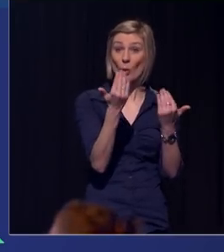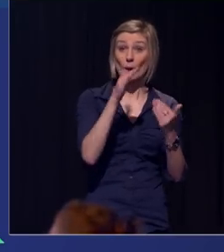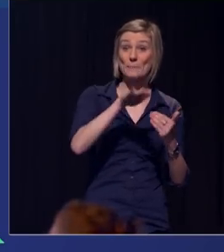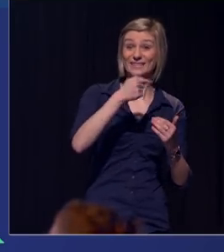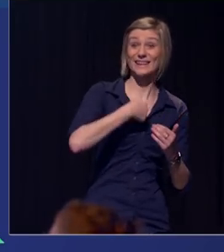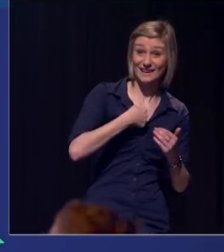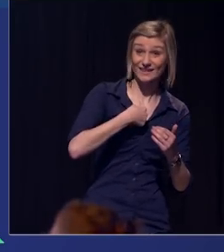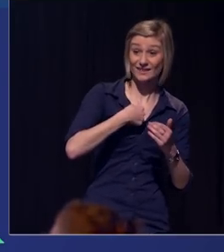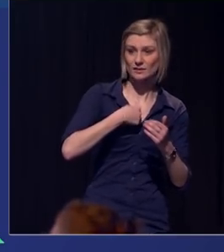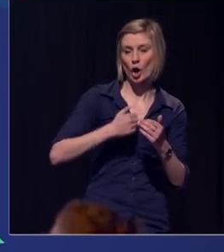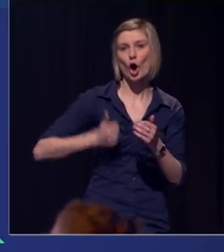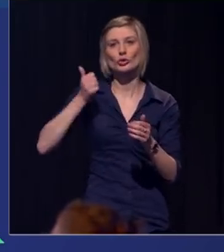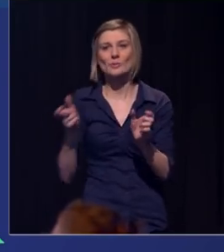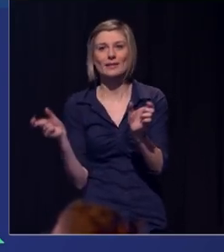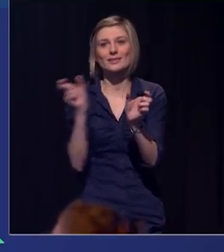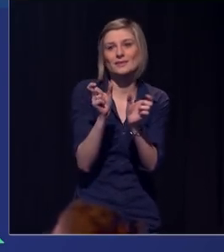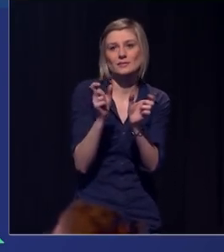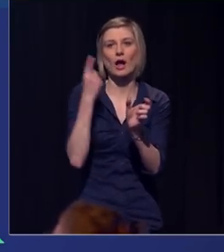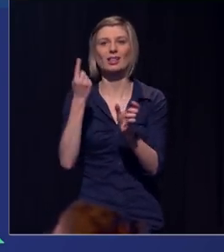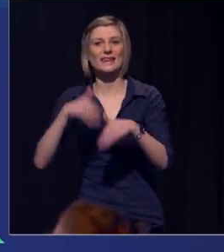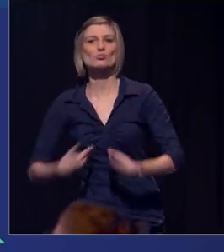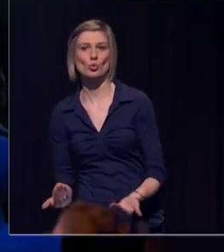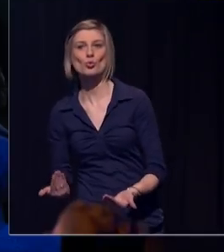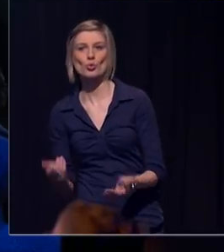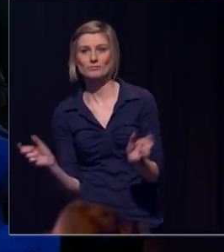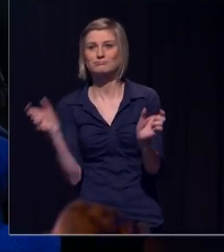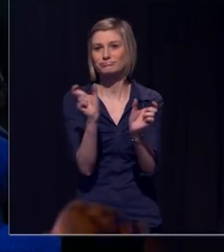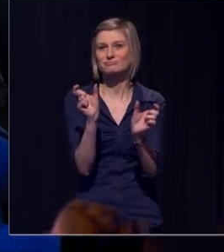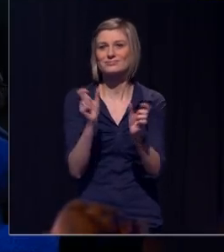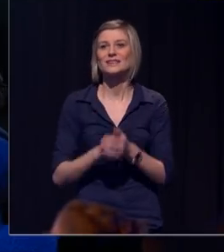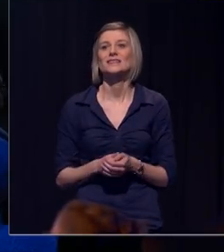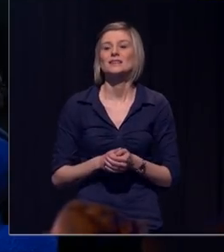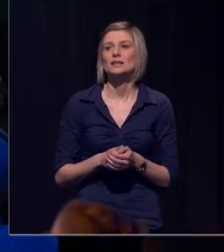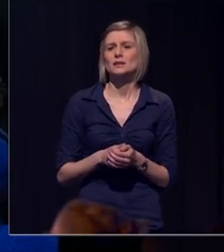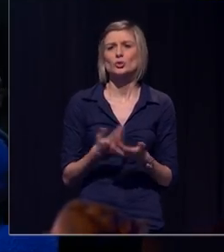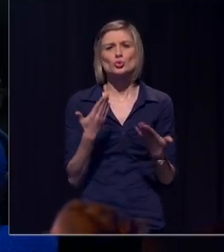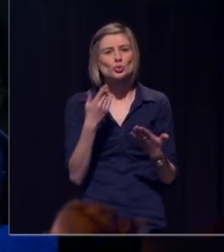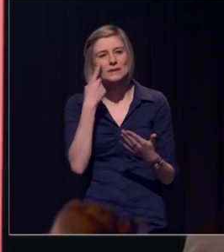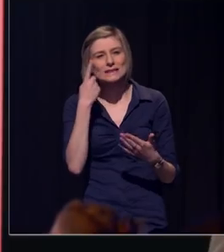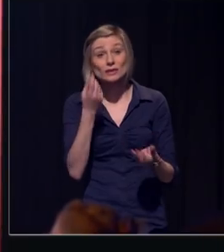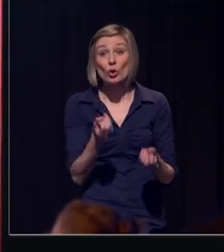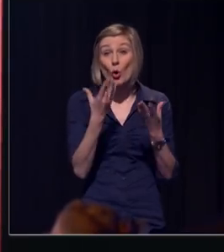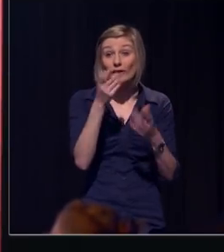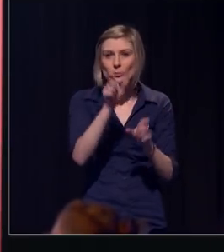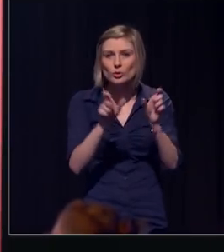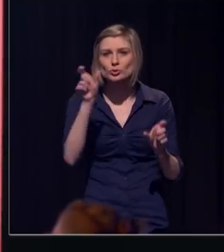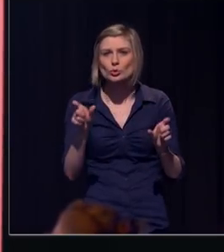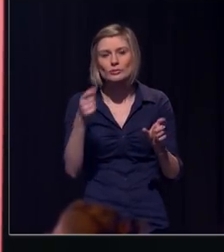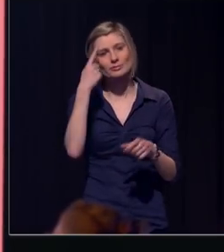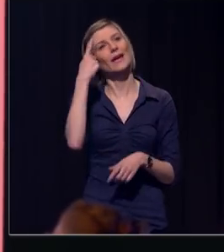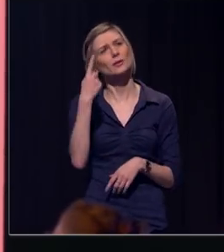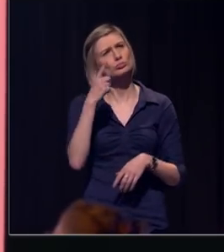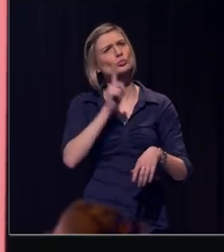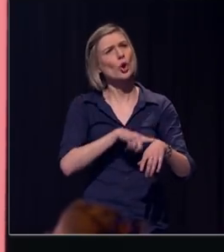de topaanvullingen. Maar nu komt het. Hoeveel mensen gaan vaker later naar bed